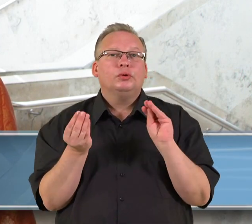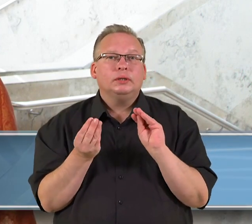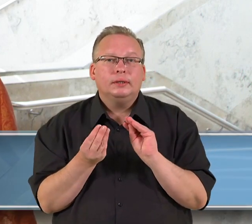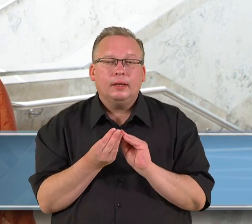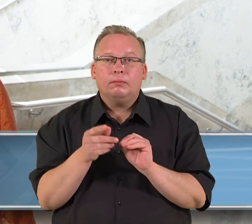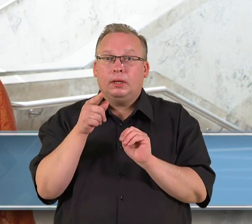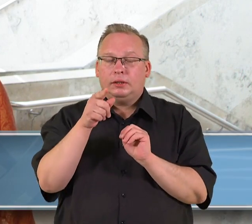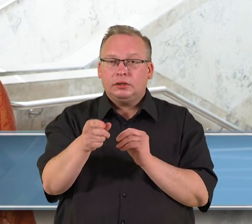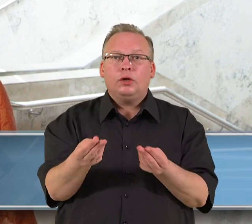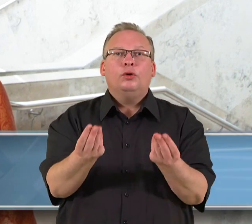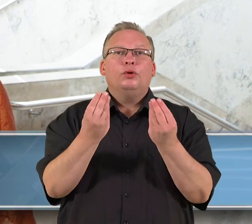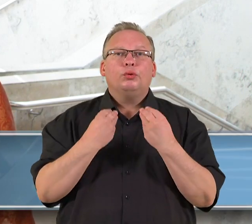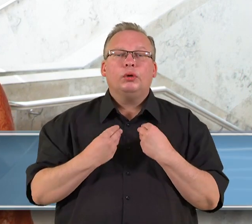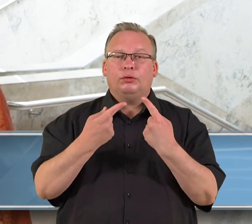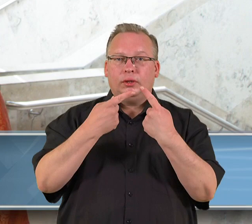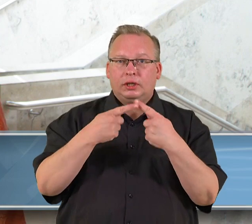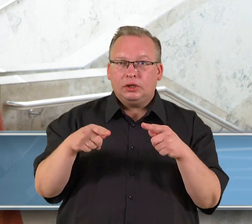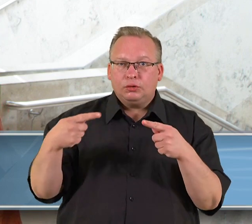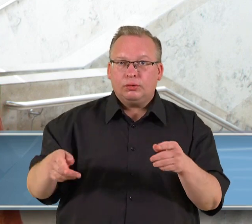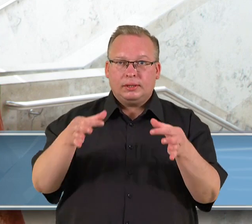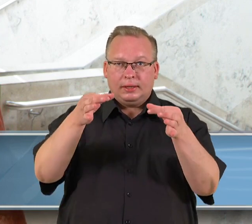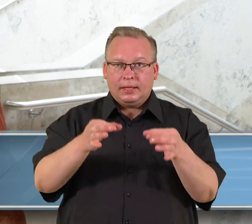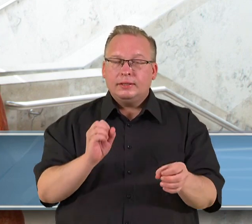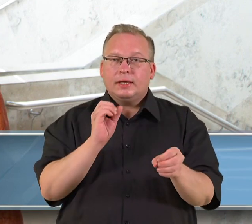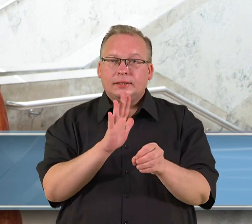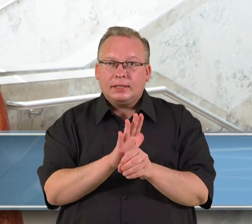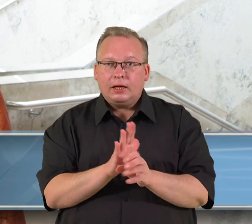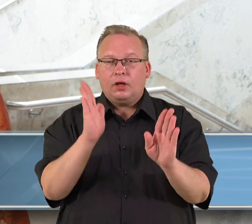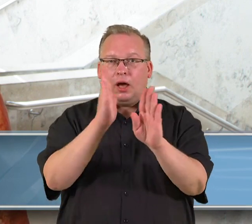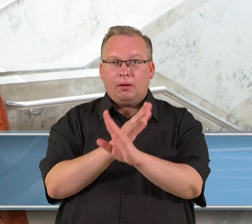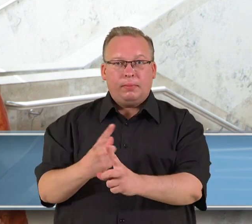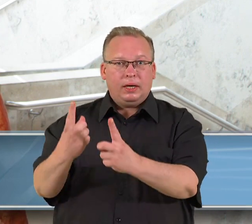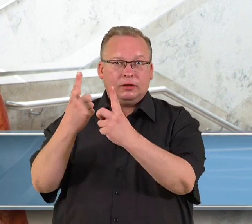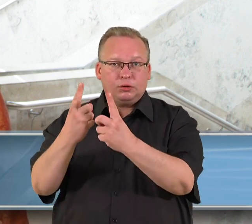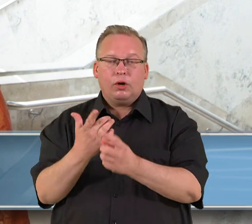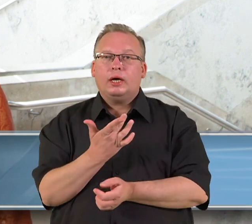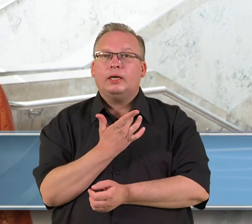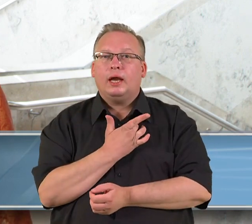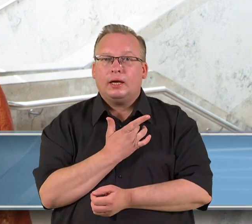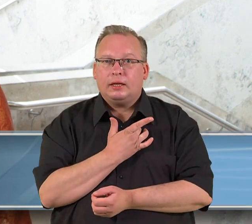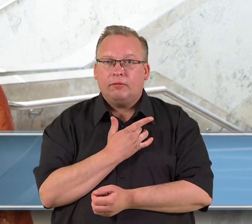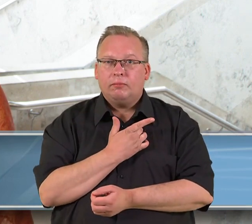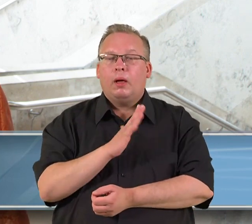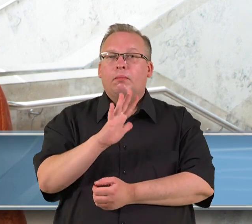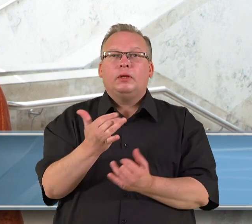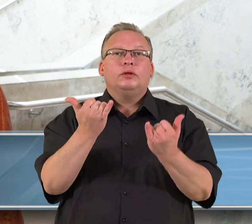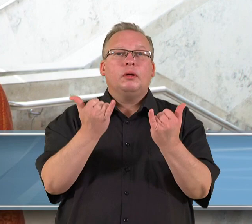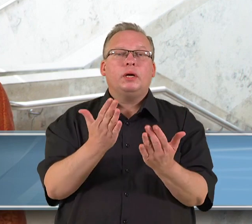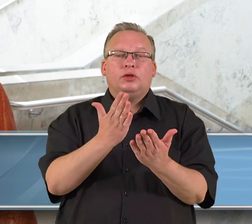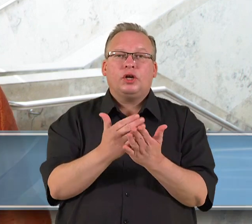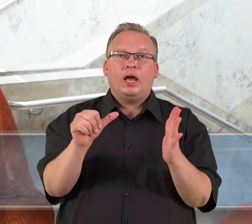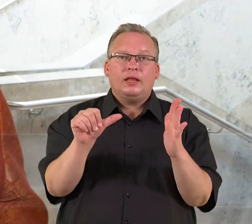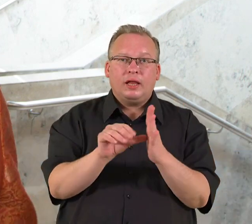kad jisai takotų ir visus kitus teisės aktus primant, tai yra aplinkosaugos reikalavimai, bet kuriam dabar eina